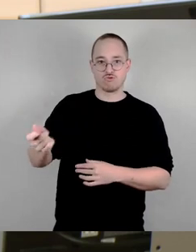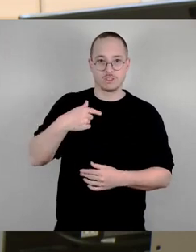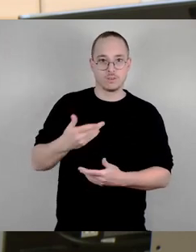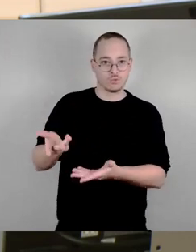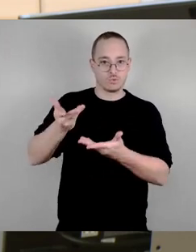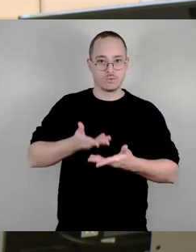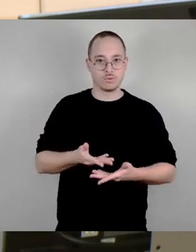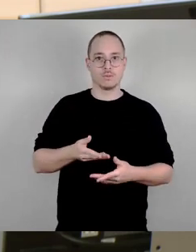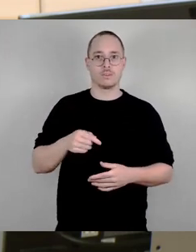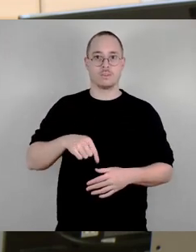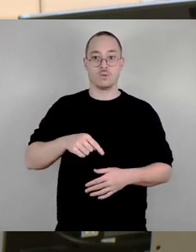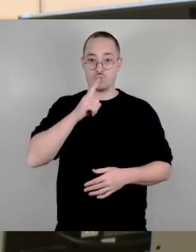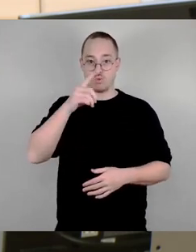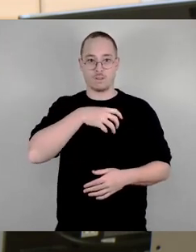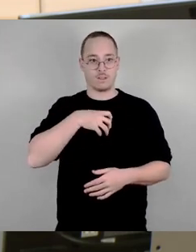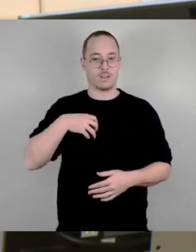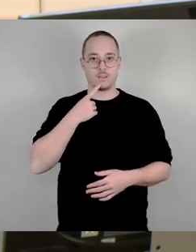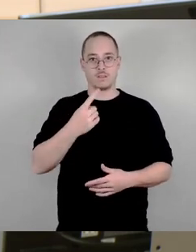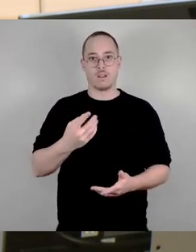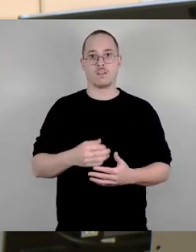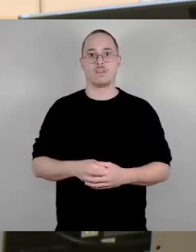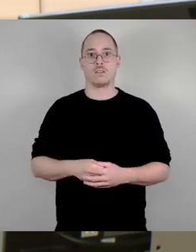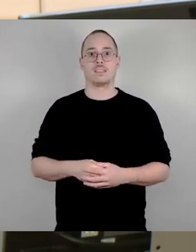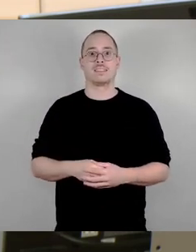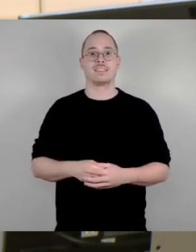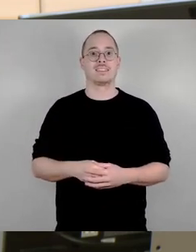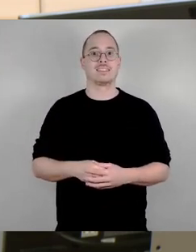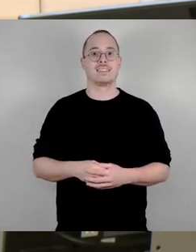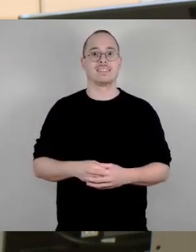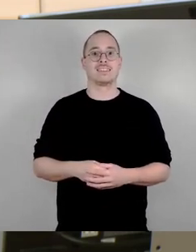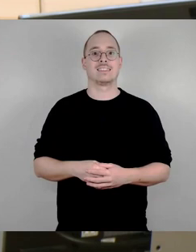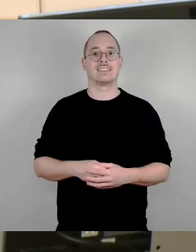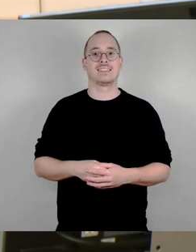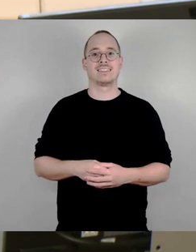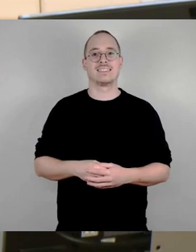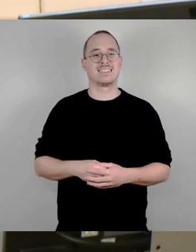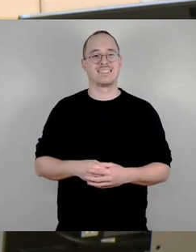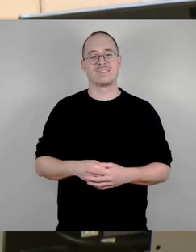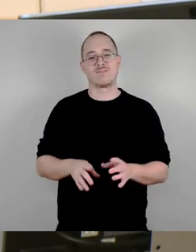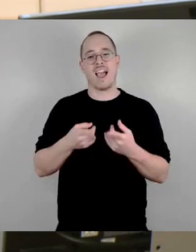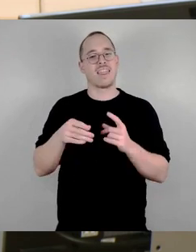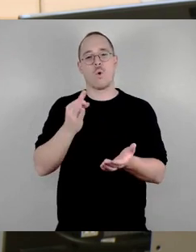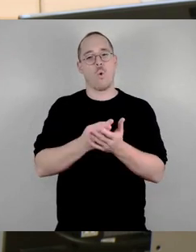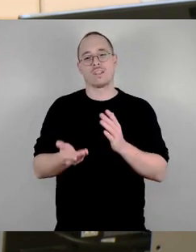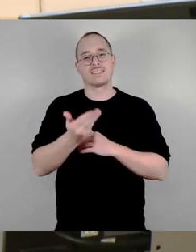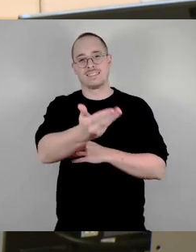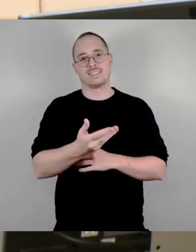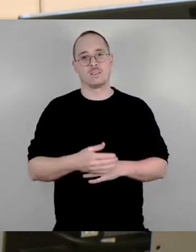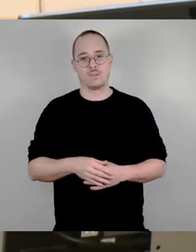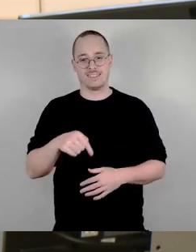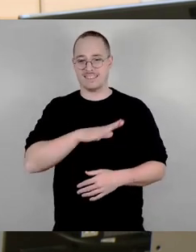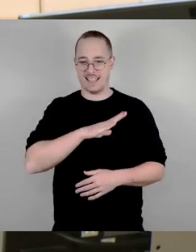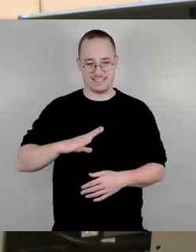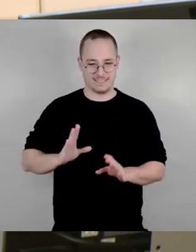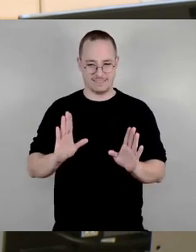sagt das. Und wir sagen, gibt es doch woanders hin. Wir reden hier über Sachsen. Und genau